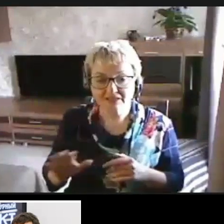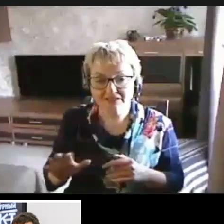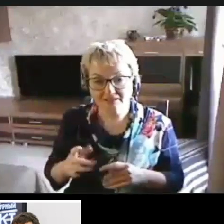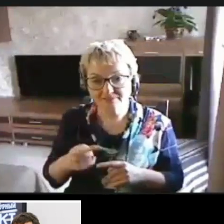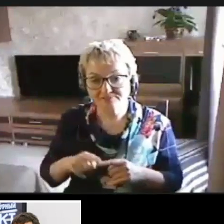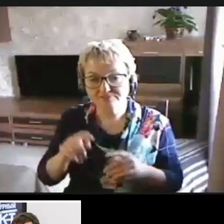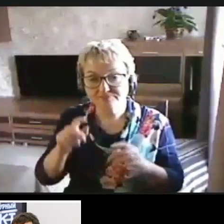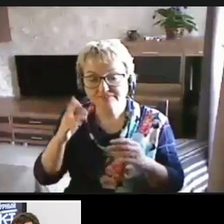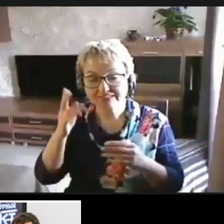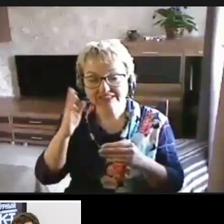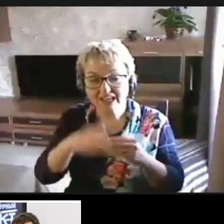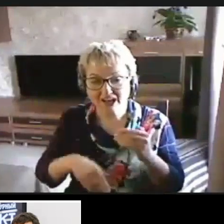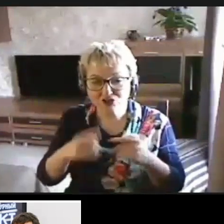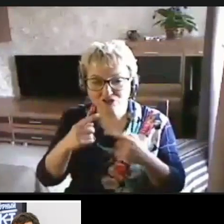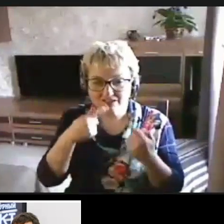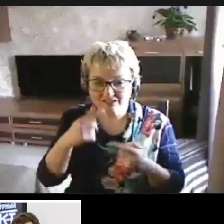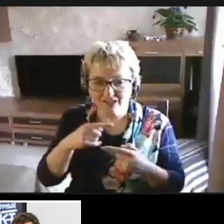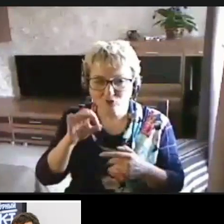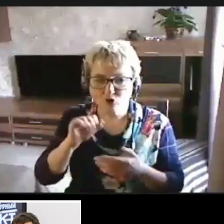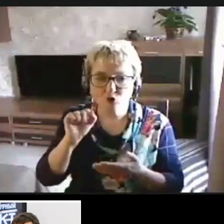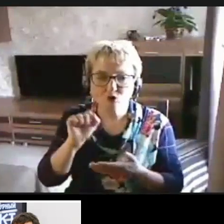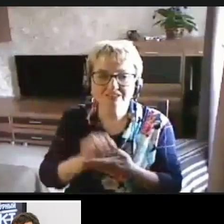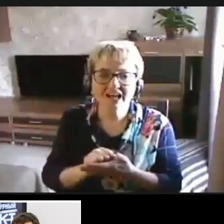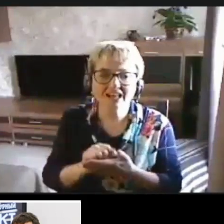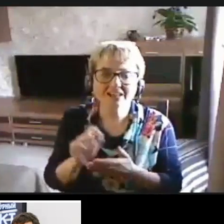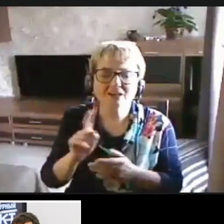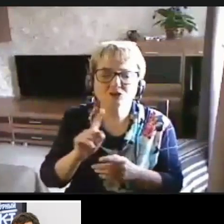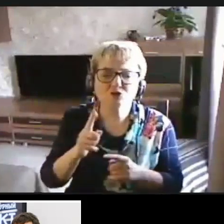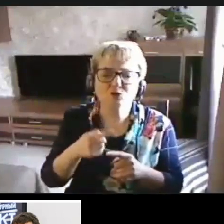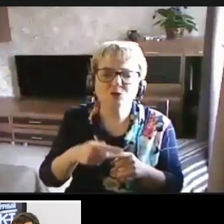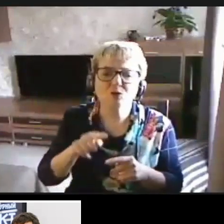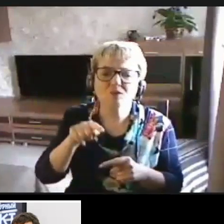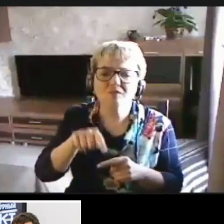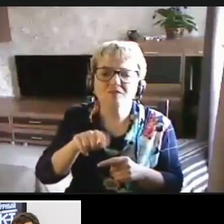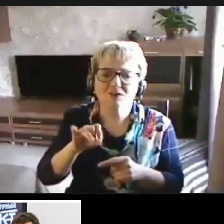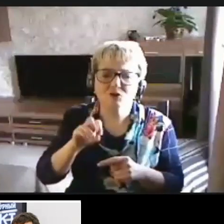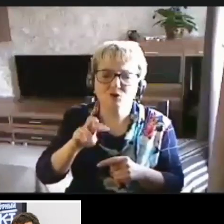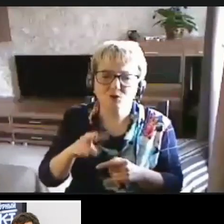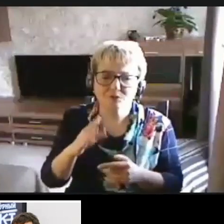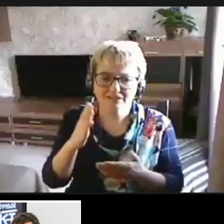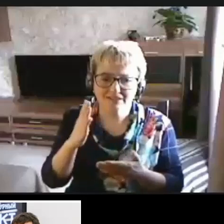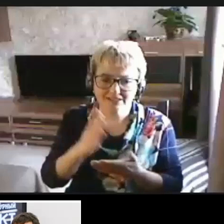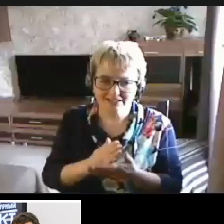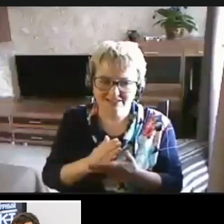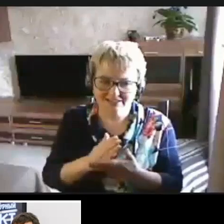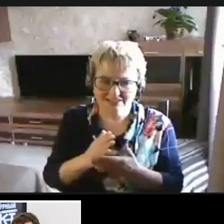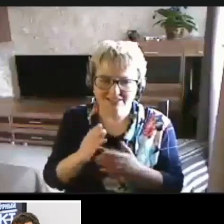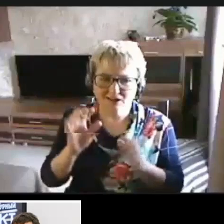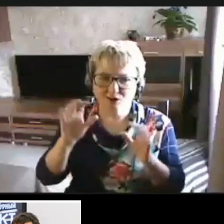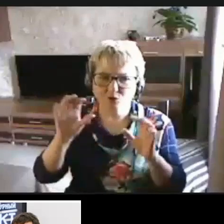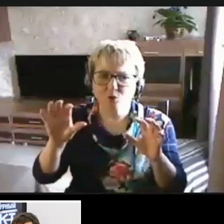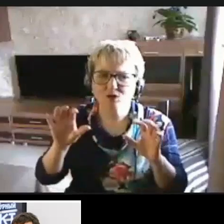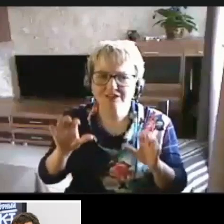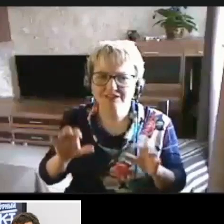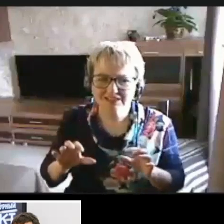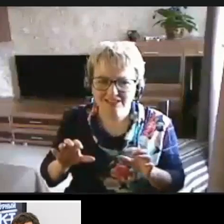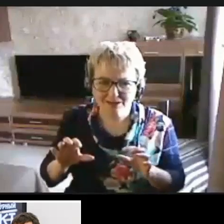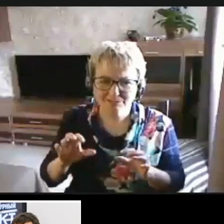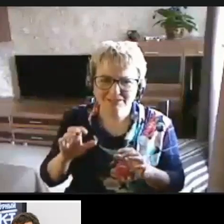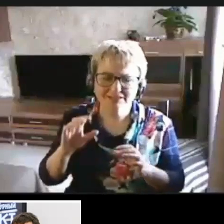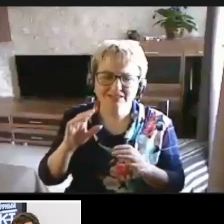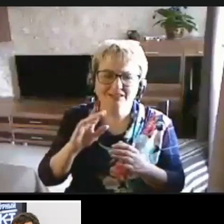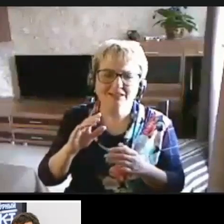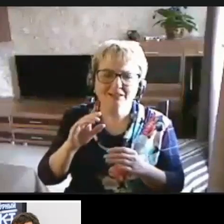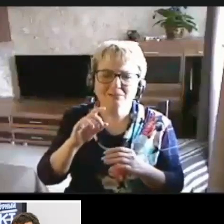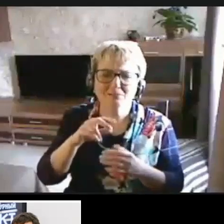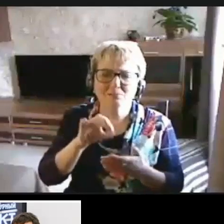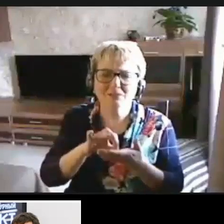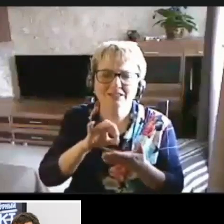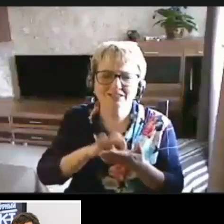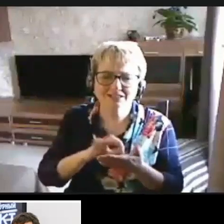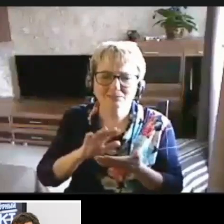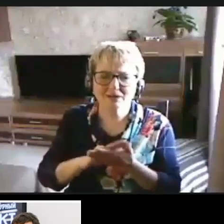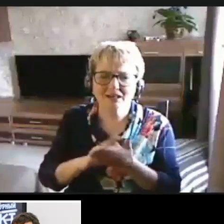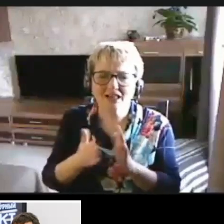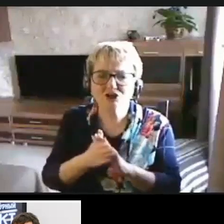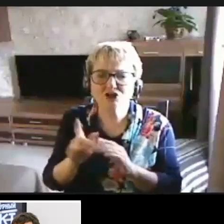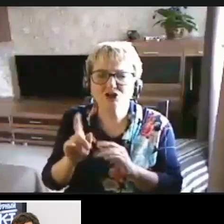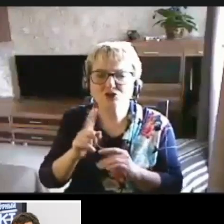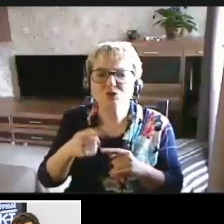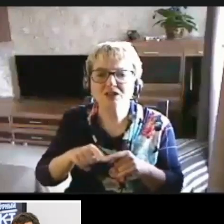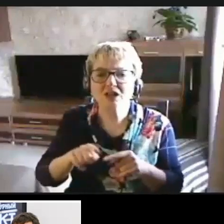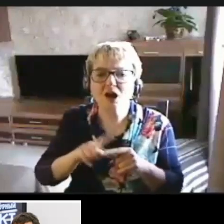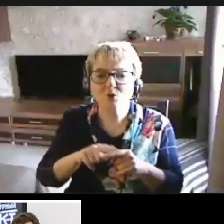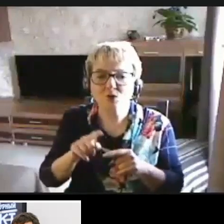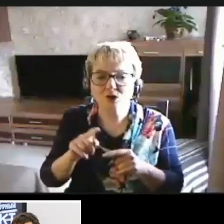Заканчивая разговор о стандарте, что в нем есть? В нем есть концепции, принципы, положения того, что такое